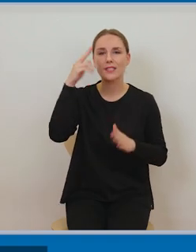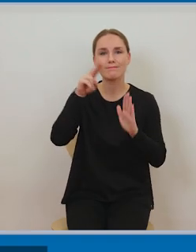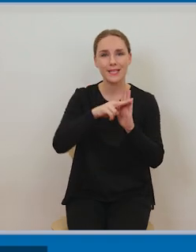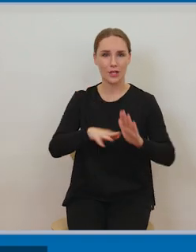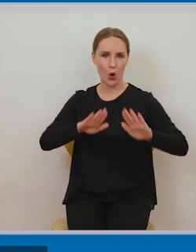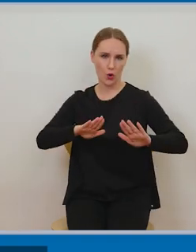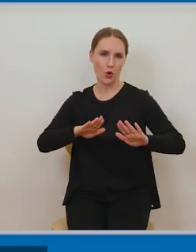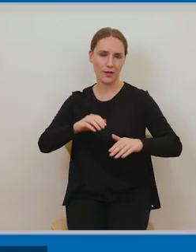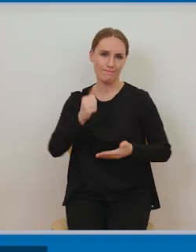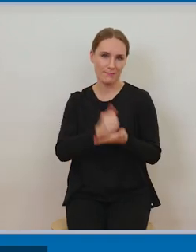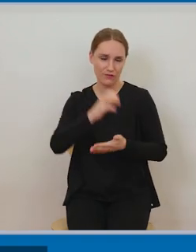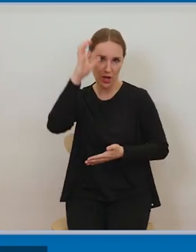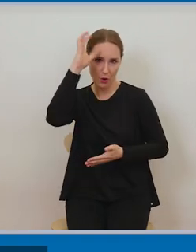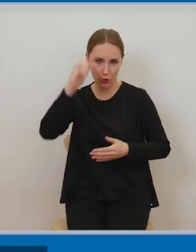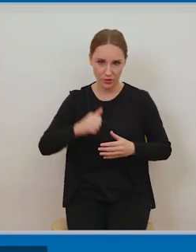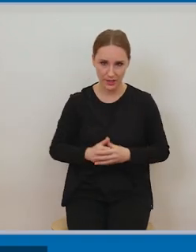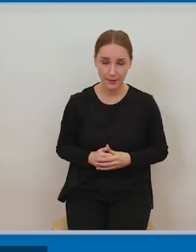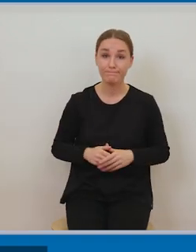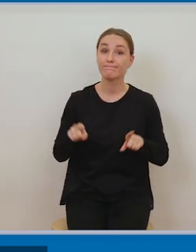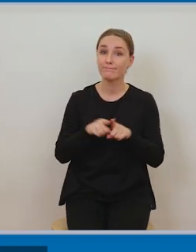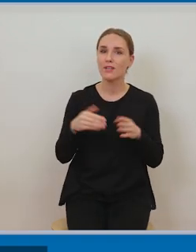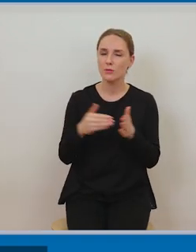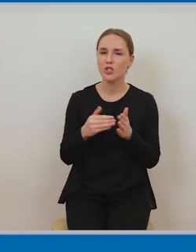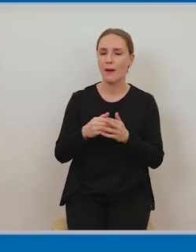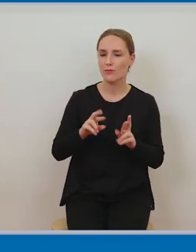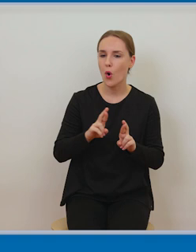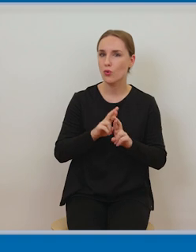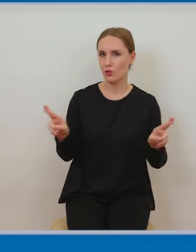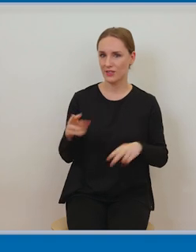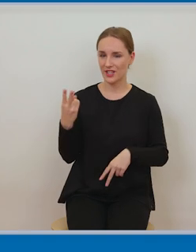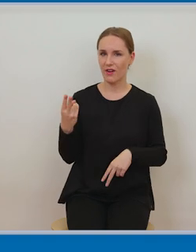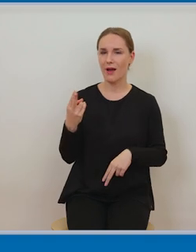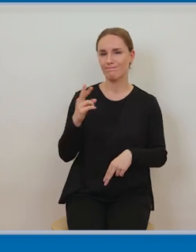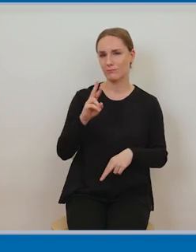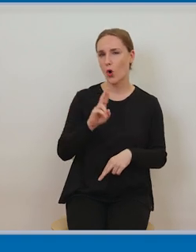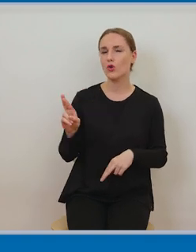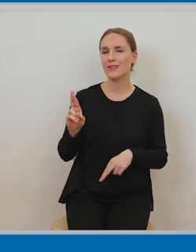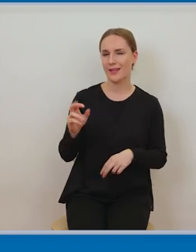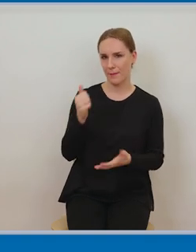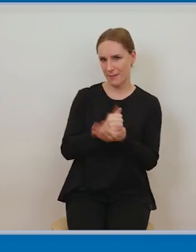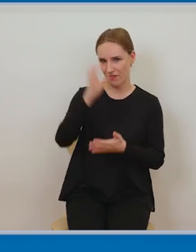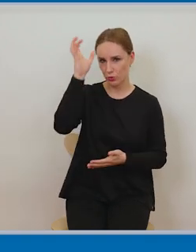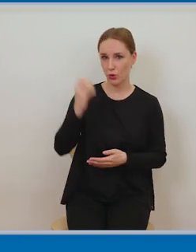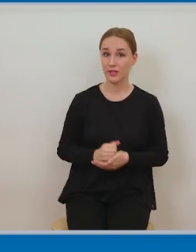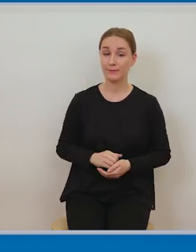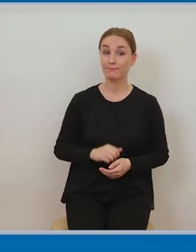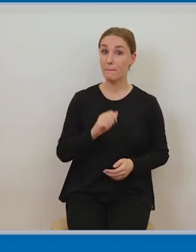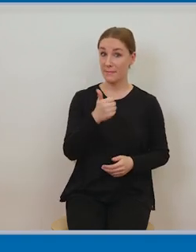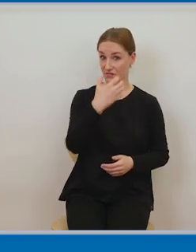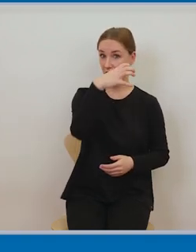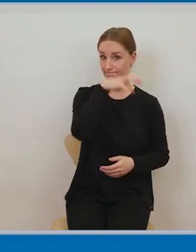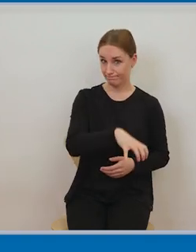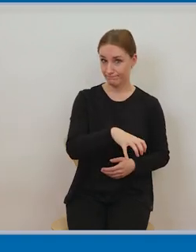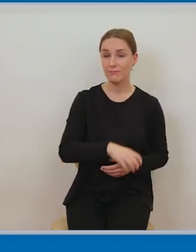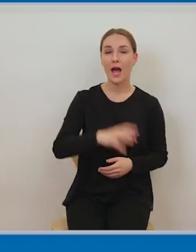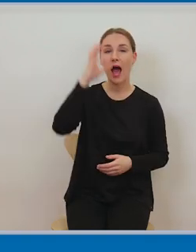zakresie konieczne jest rozróżnienie dwóch rodzajów praw autorskich. Pierwsza kategoria praw autorskich to są autorskie prawa